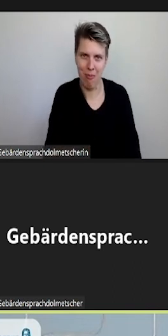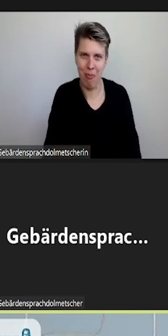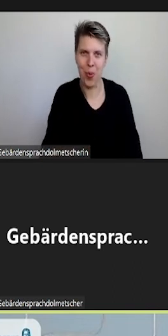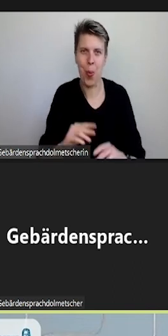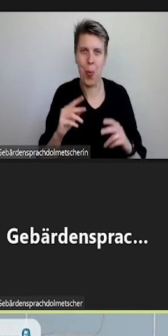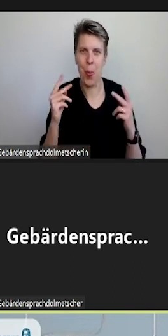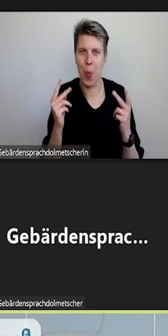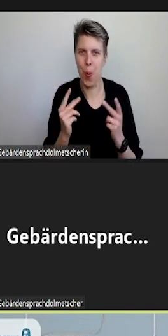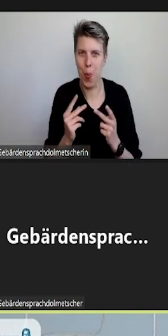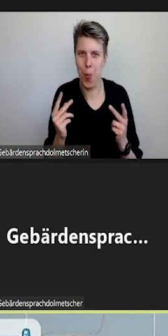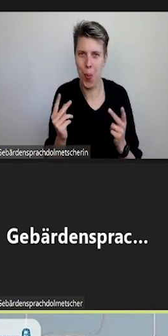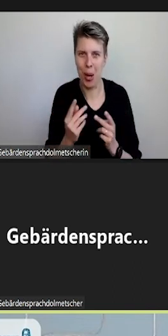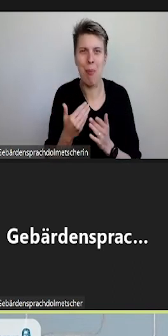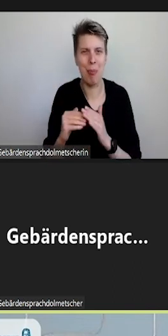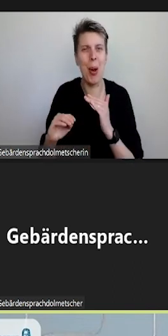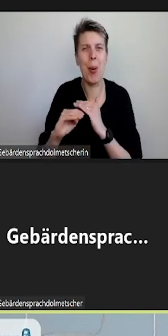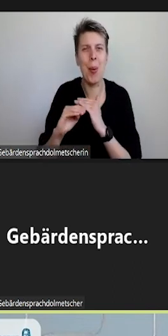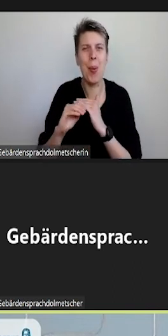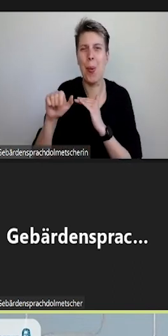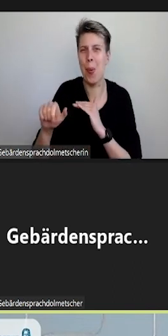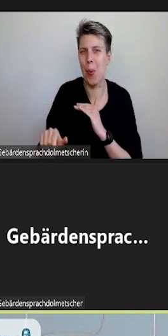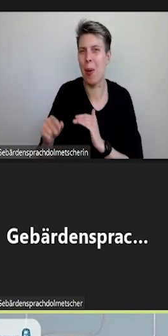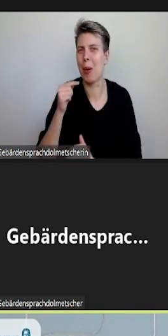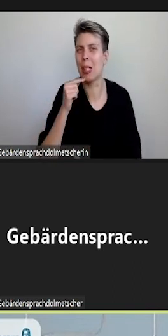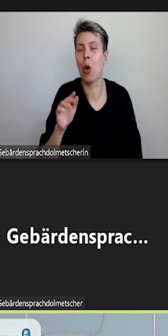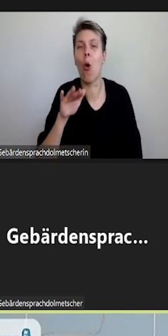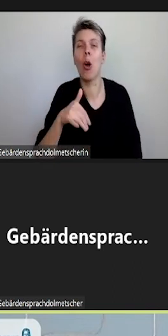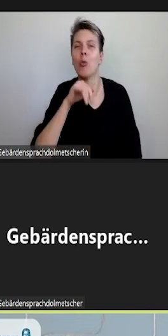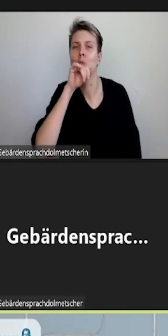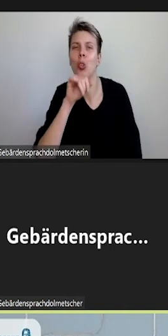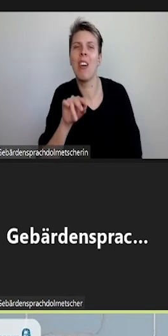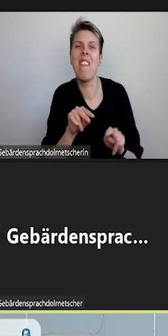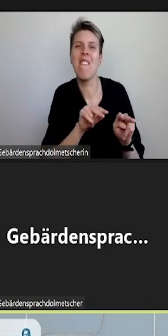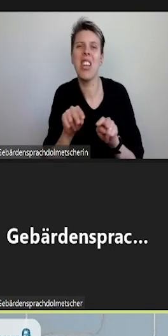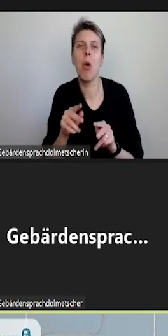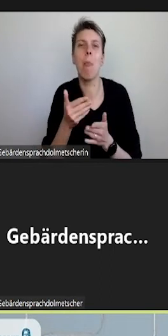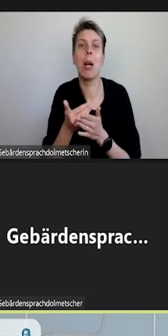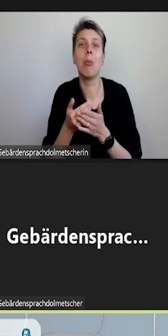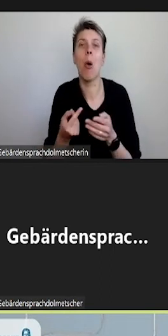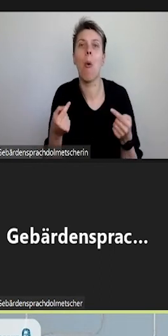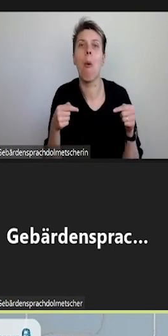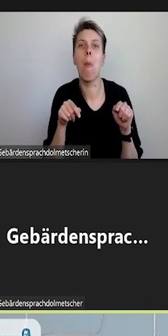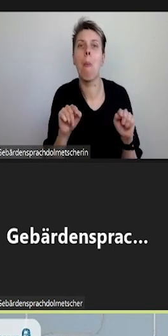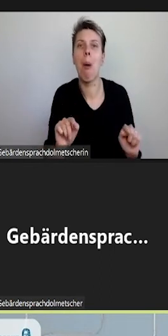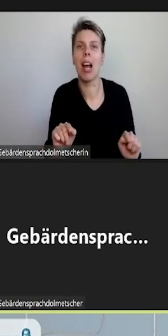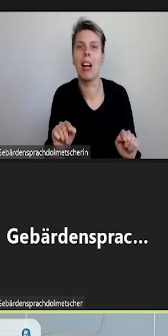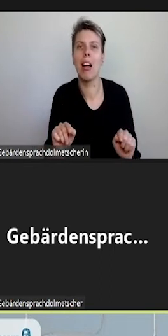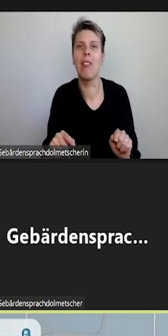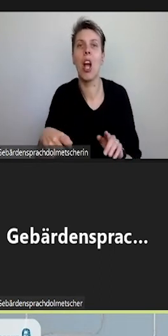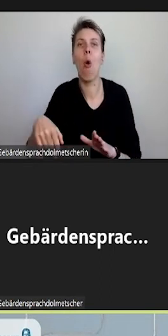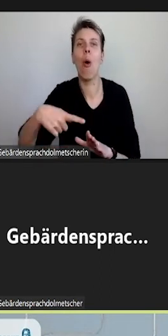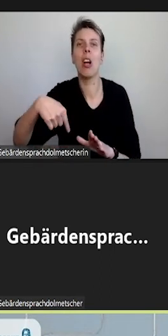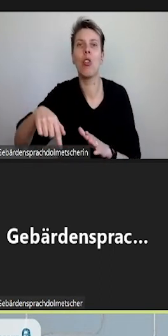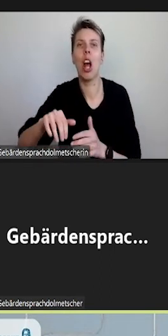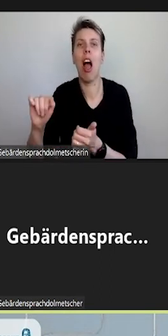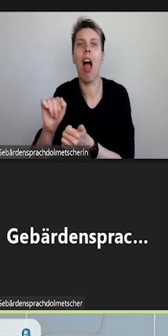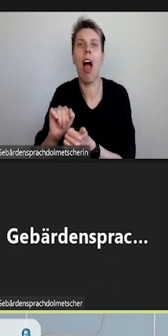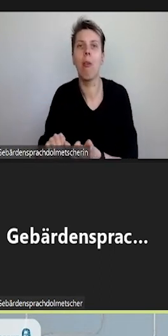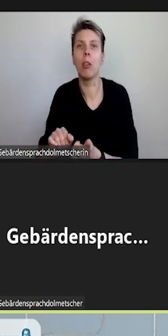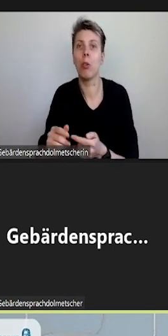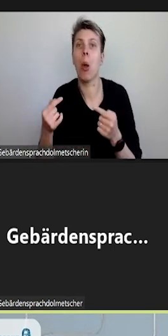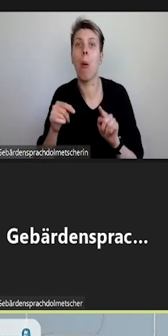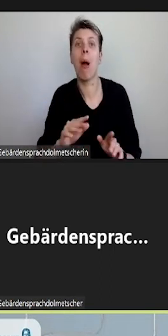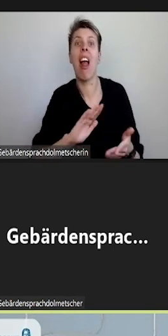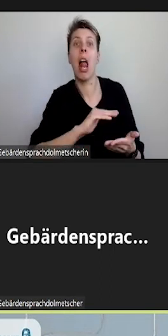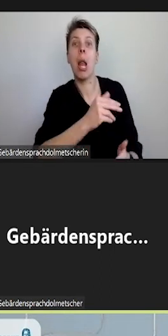wie ein Kollege sagte, er hört sich gerne Videos an beim Abwaschen und kann nicht auf den Bildschirm gucken, sondern lässt sich